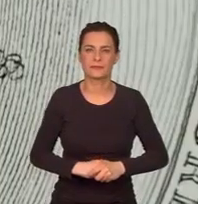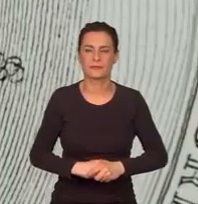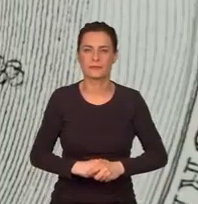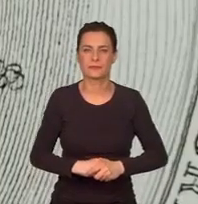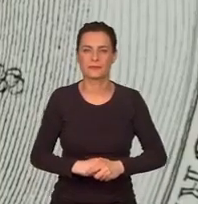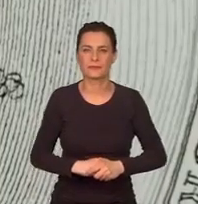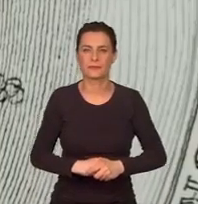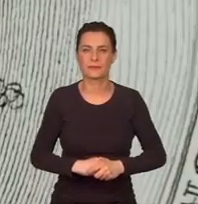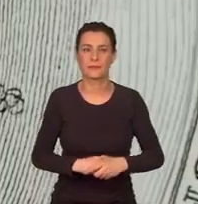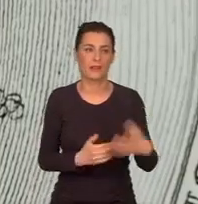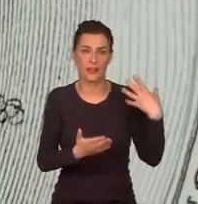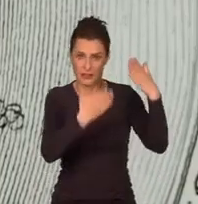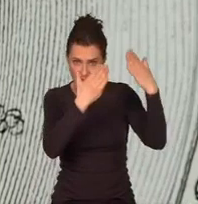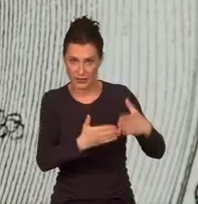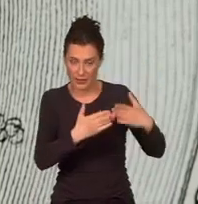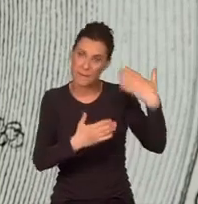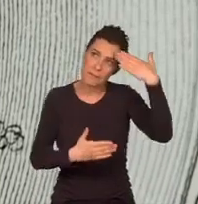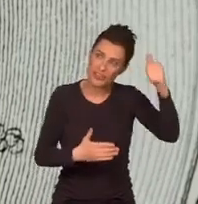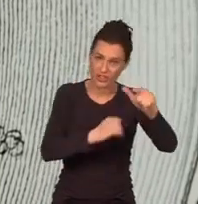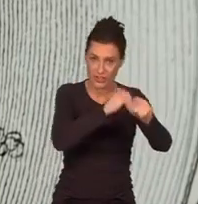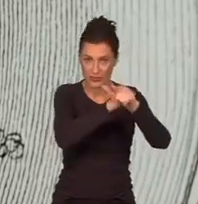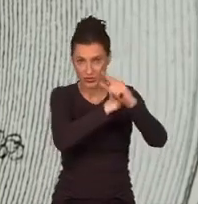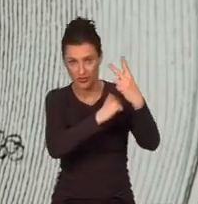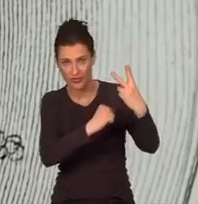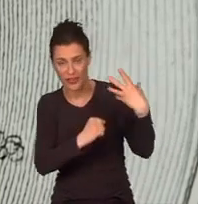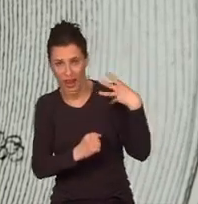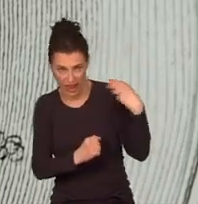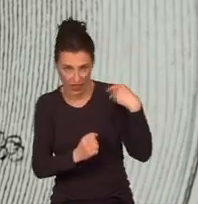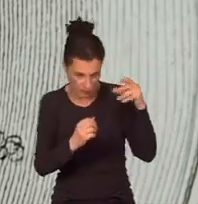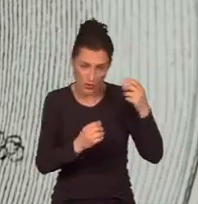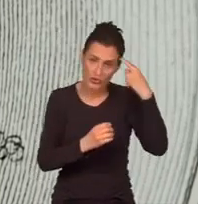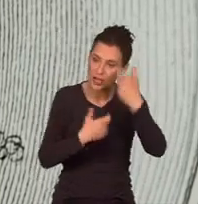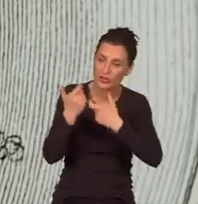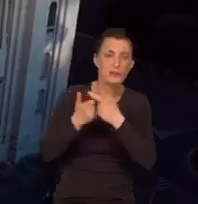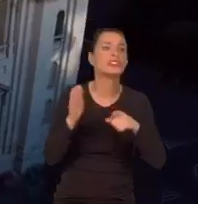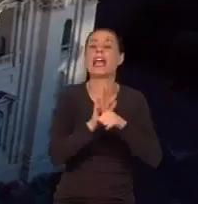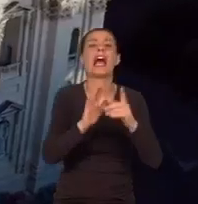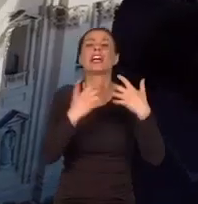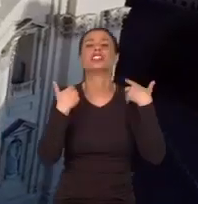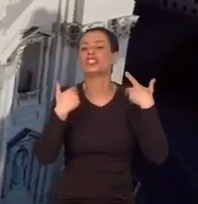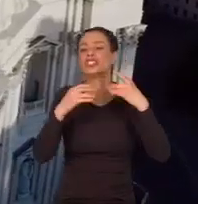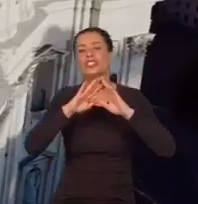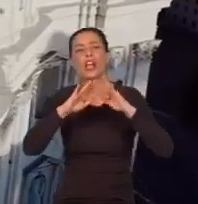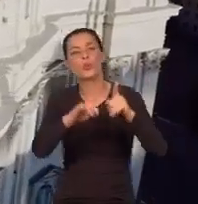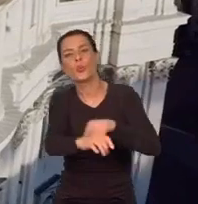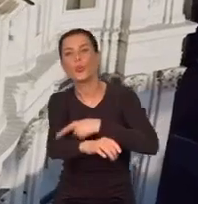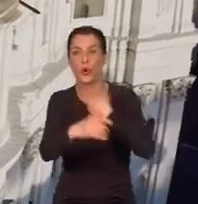Czy w tym wieku mistrz mógł doznać olśnienia? Czy wystarczyłoby mu życia, by zostawić w niej swój ślad?